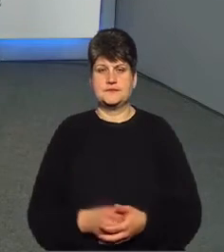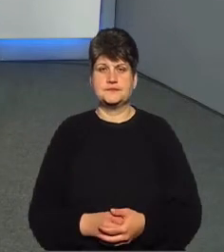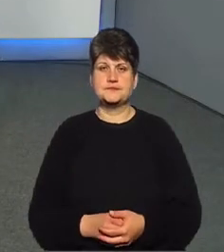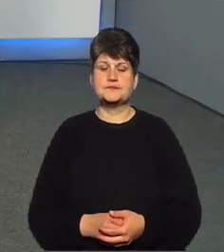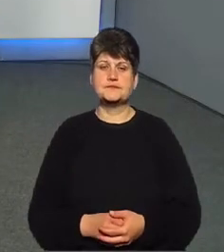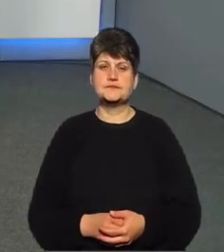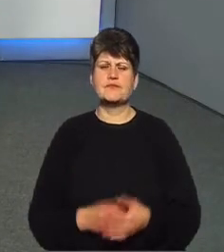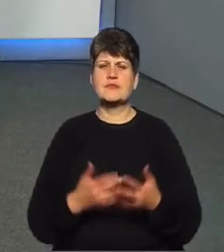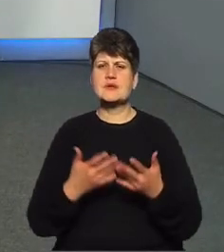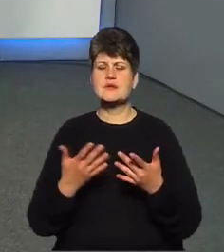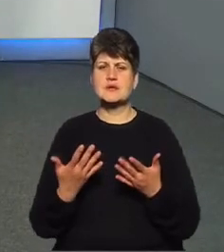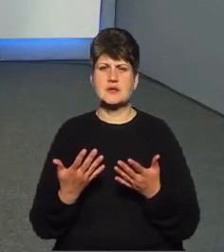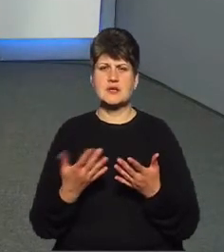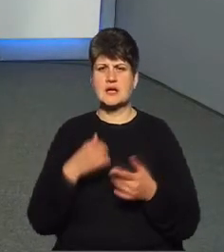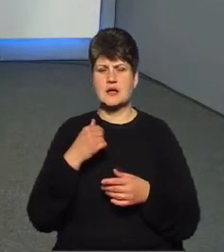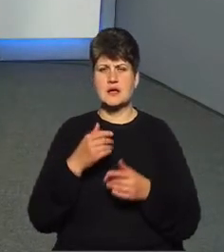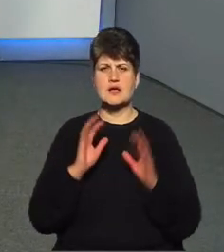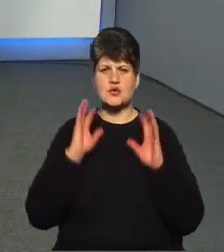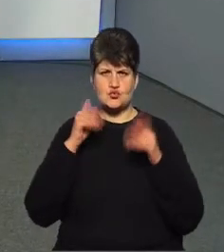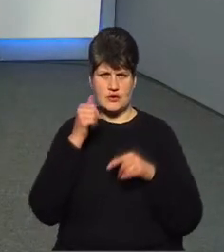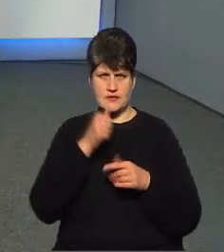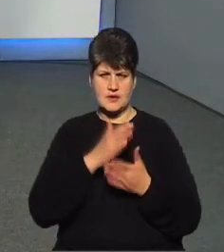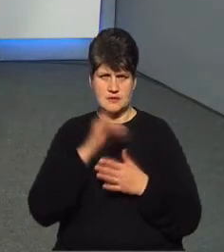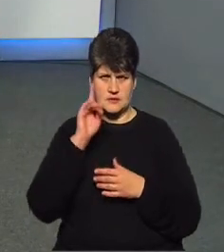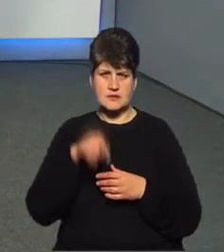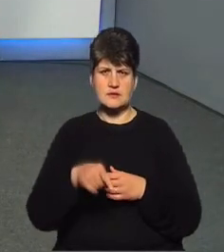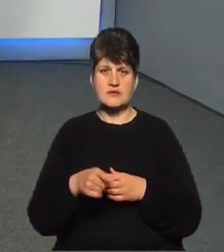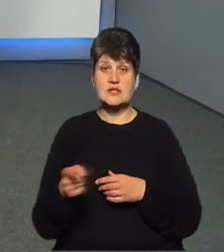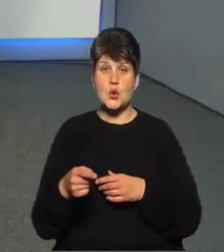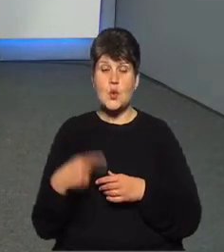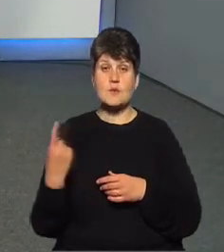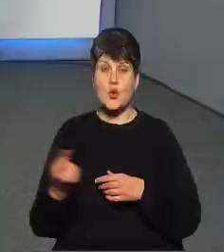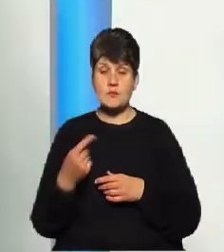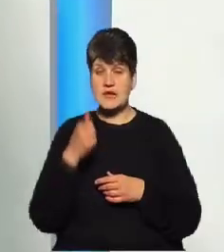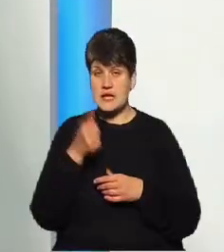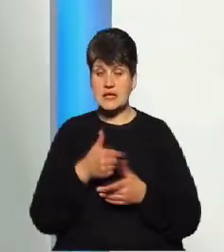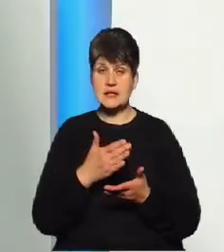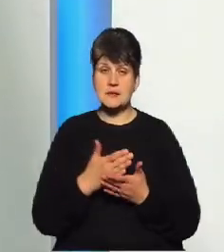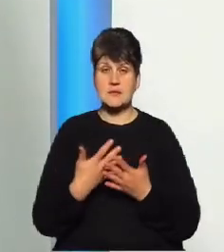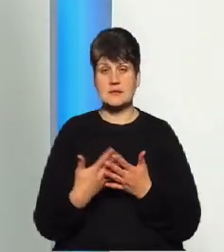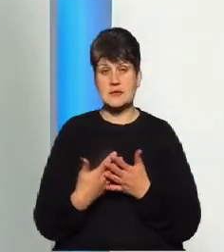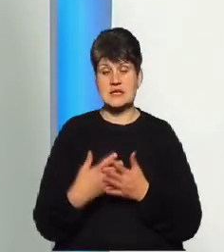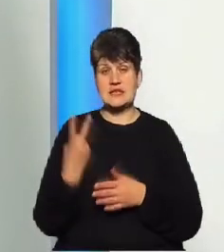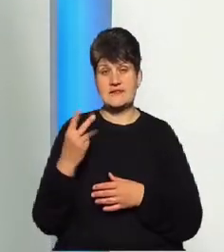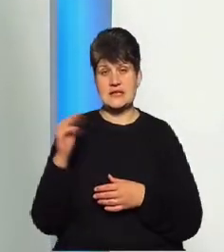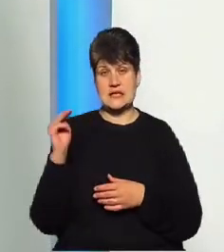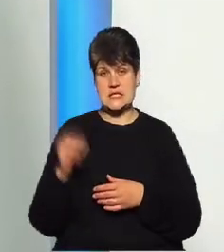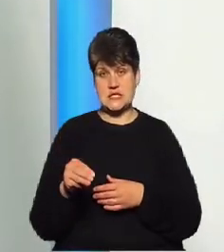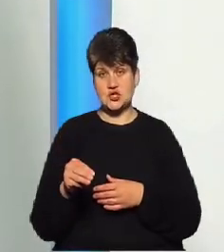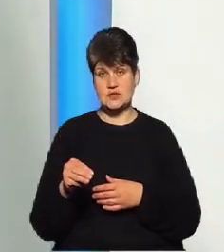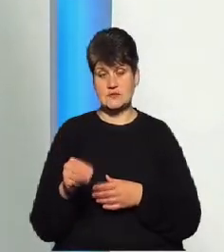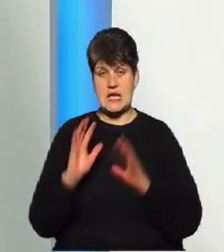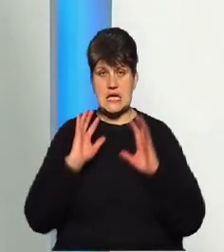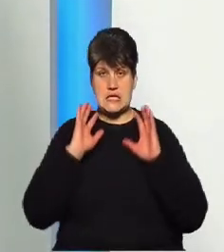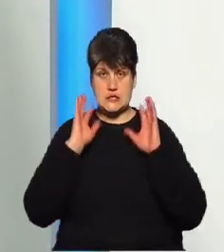інсультів за рік? Знаєте, отку цілку знаєте? Так. В Тернопільській області на рік трапляється близько двох тисяч інсультів. Дві